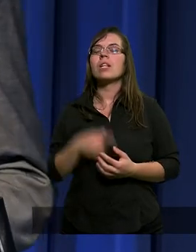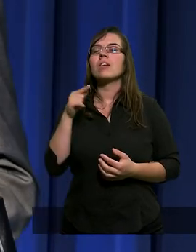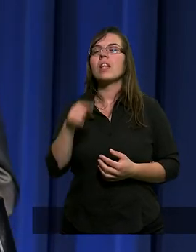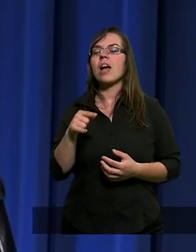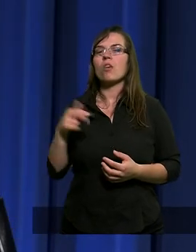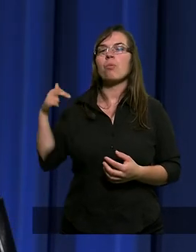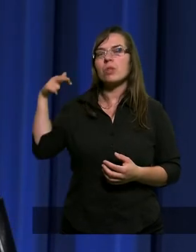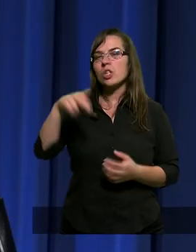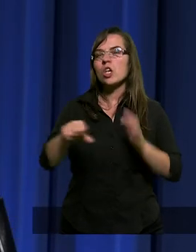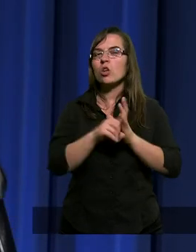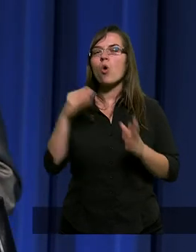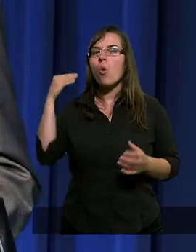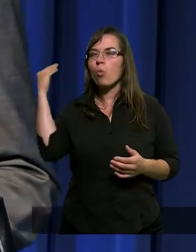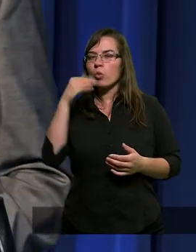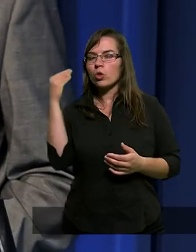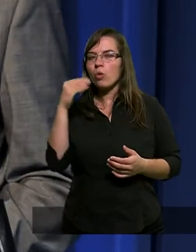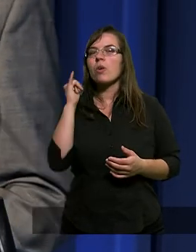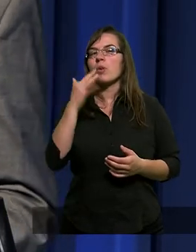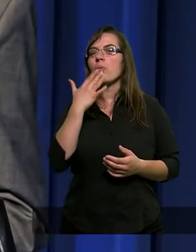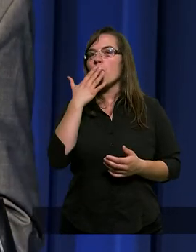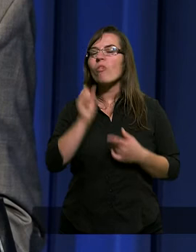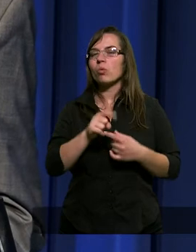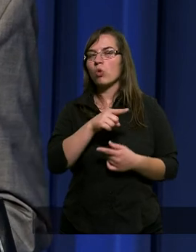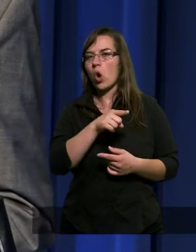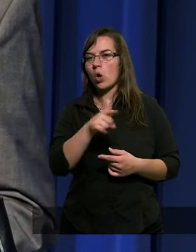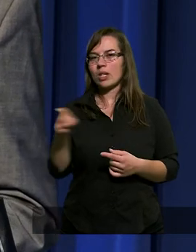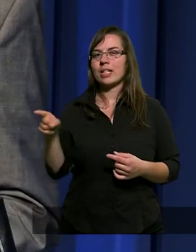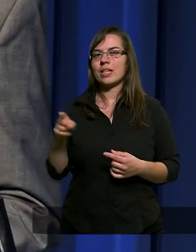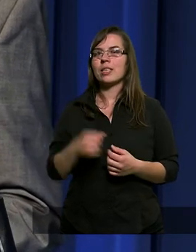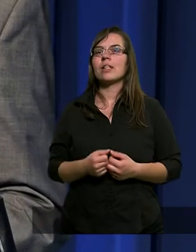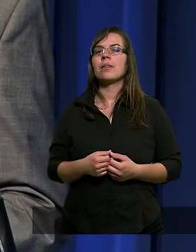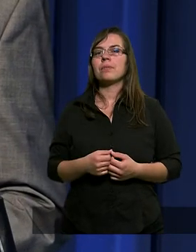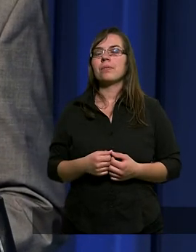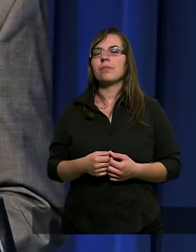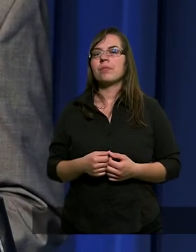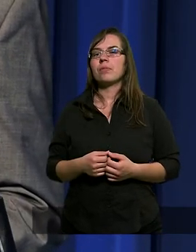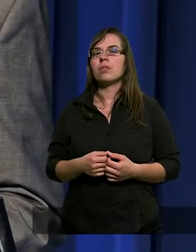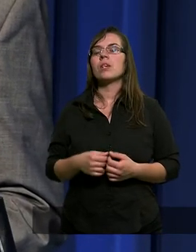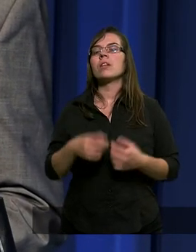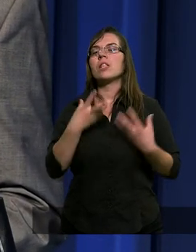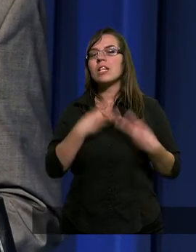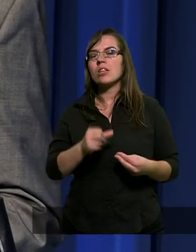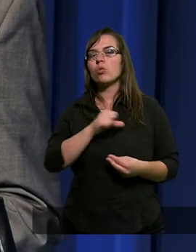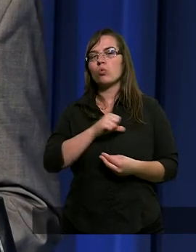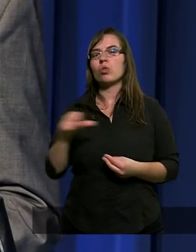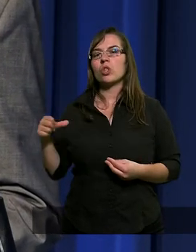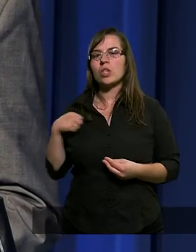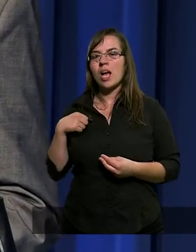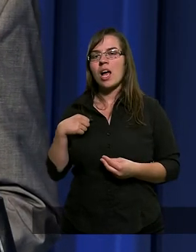Wtedy przyszedł do uczniów i mówił do nich smutne słowa.